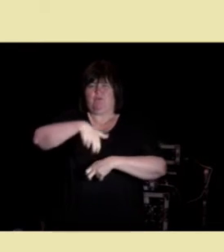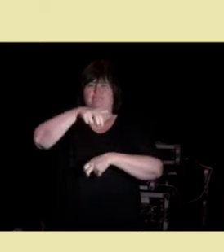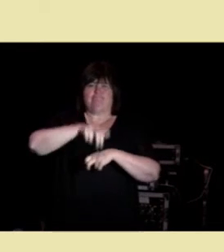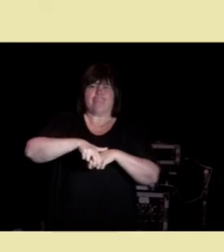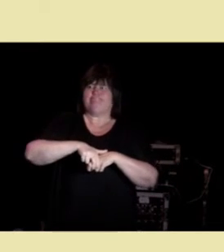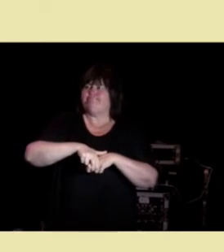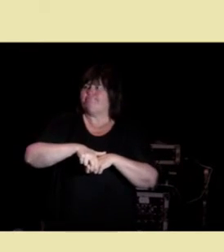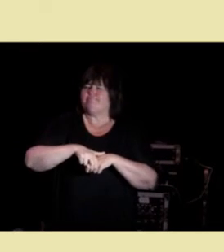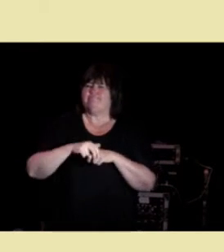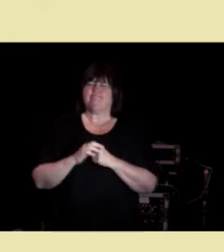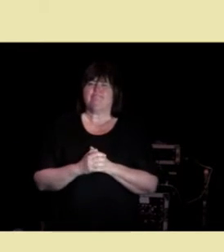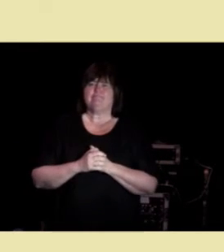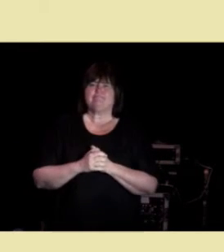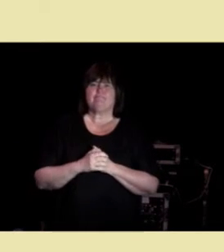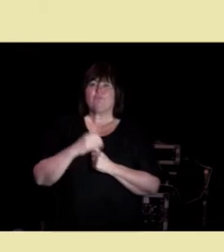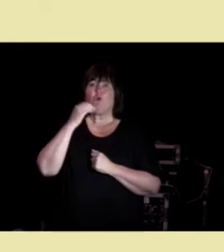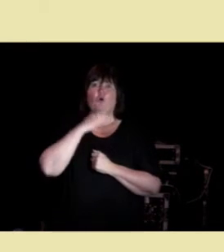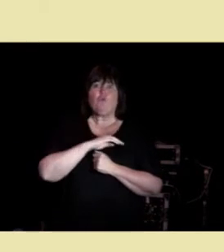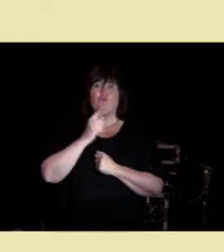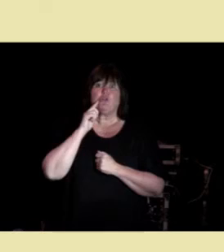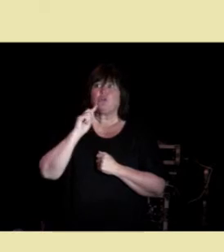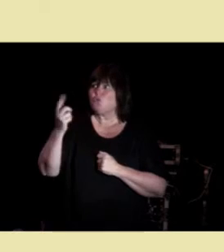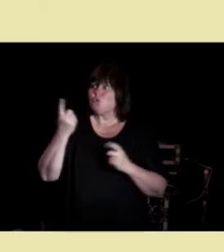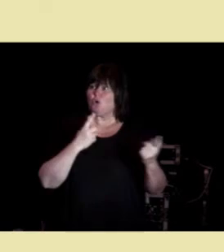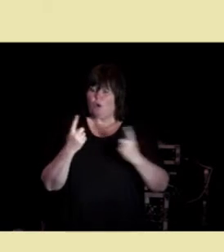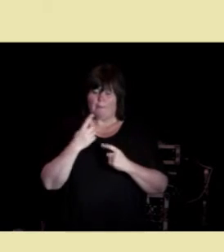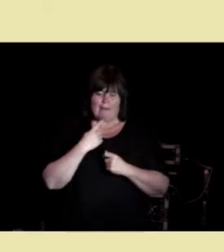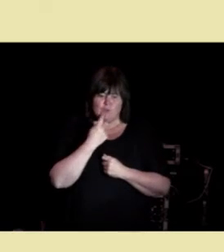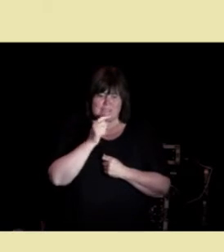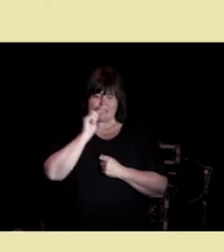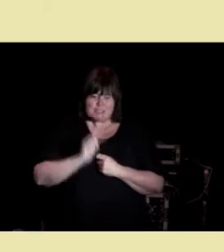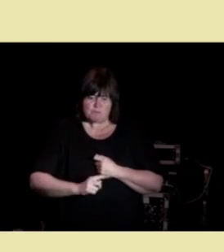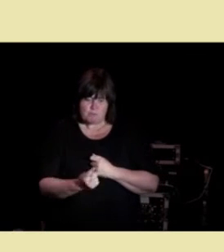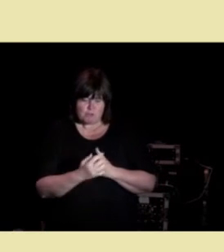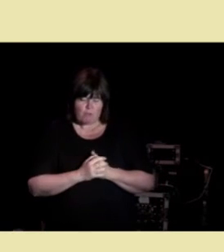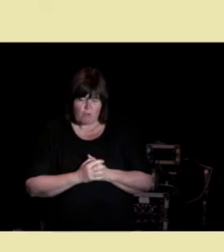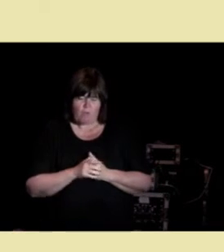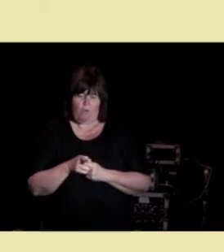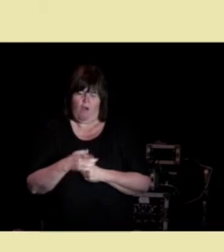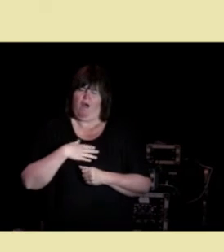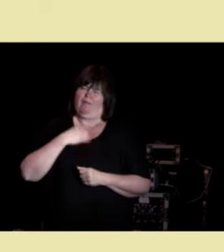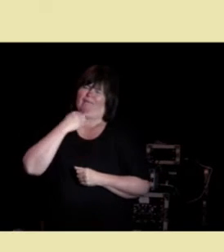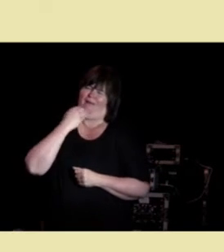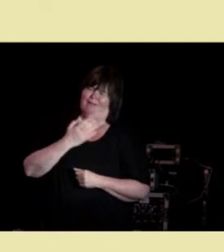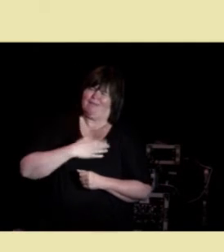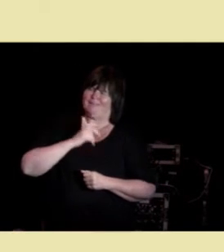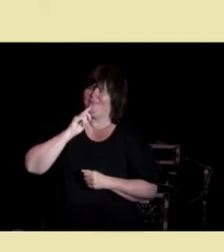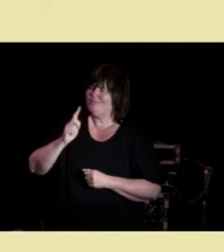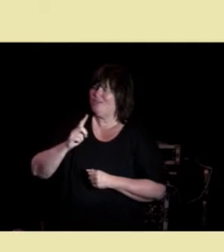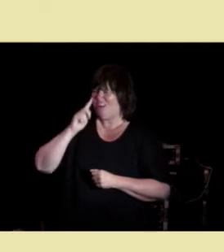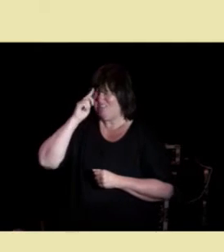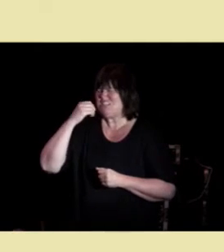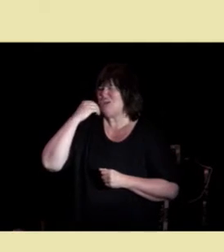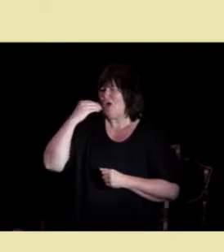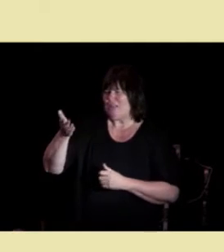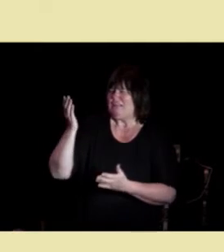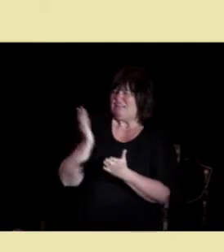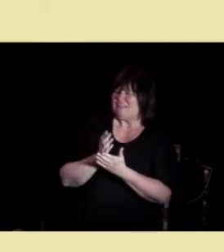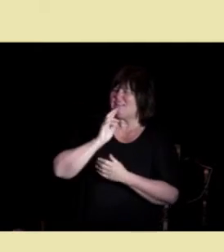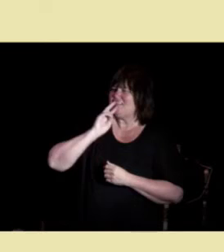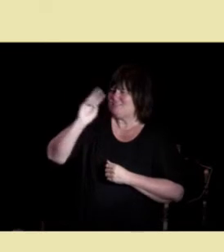Og så kunne folk komme til han og stille spørsmål. Og han hadde alltid svar. Han visste alltid det riktige svaret.